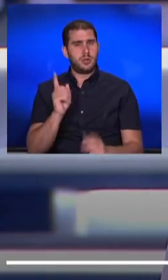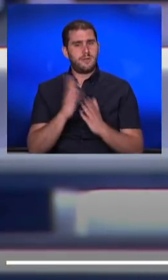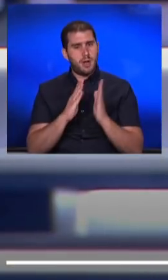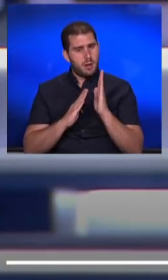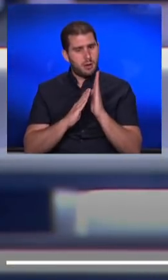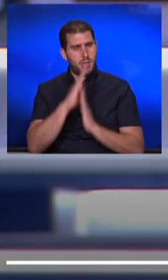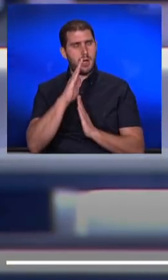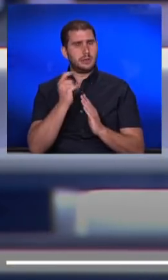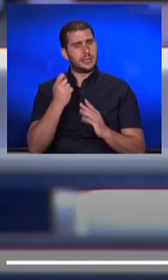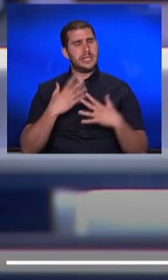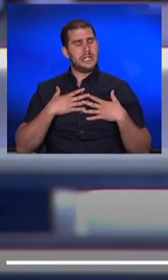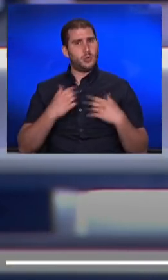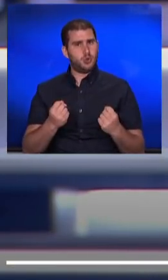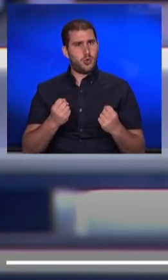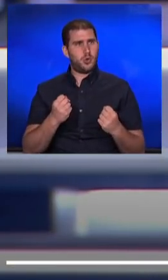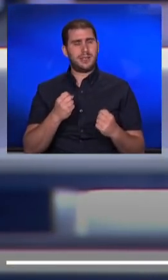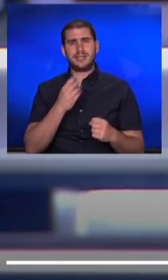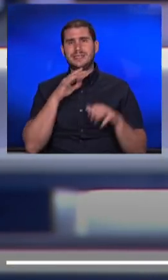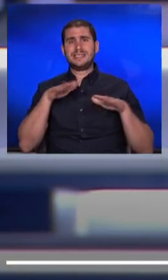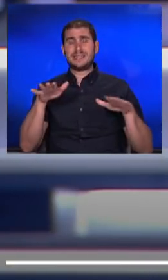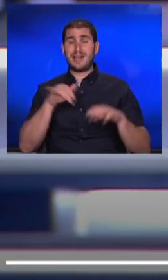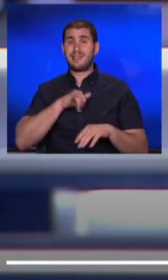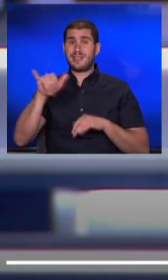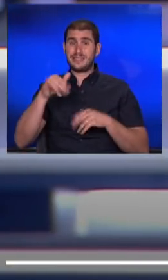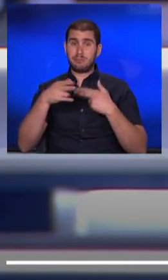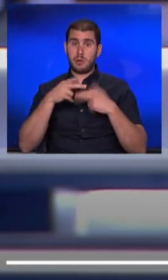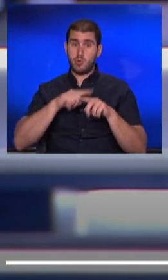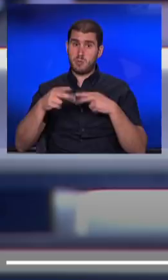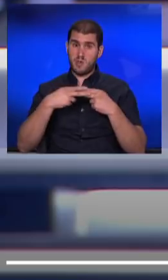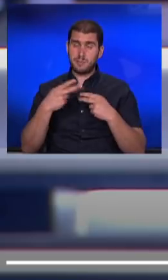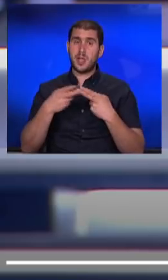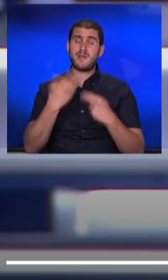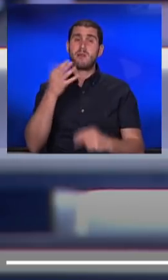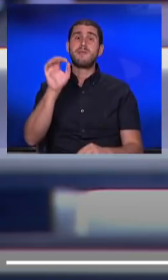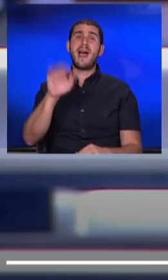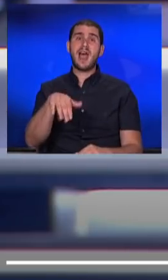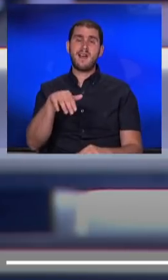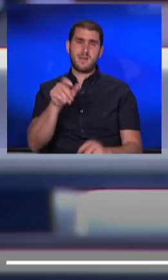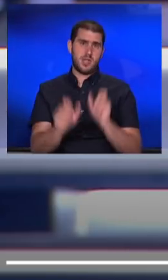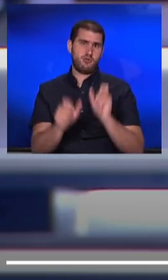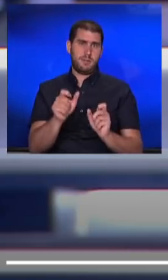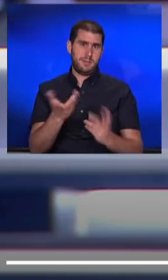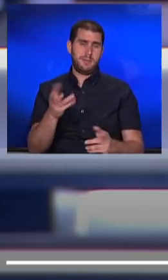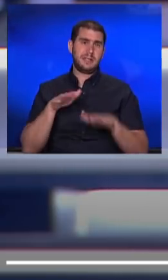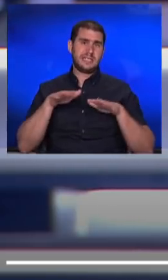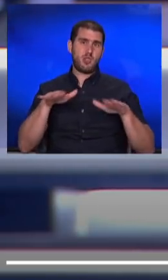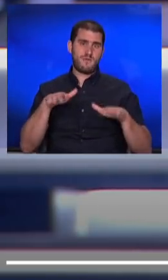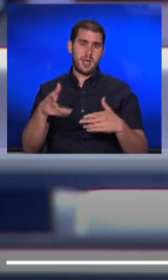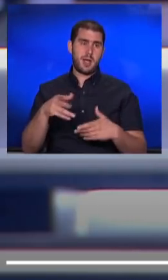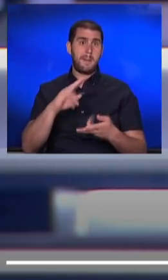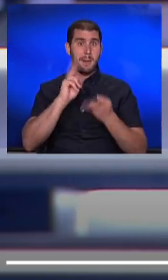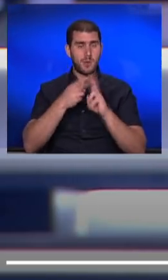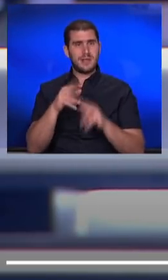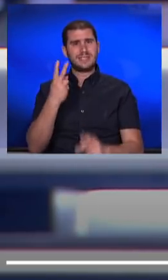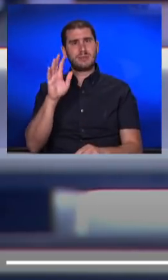התוששות. ישראל תטיס בחודש יוני קרוב ל-50 אלף נושאים בין הדבג, בבינלאומי עוד 25